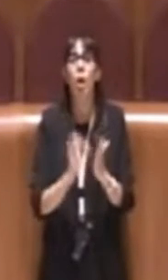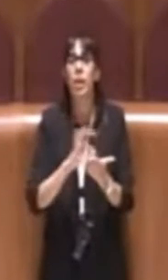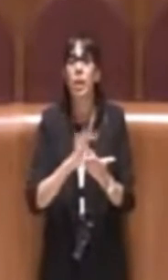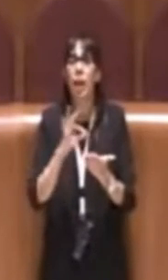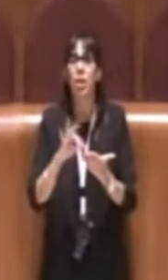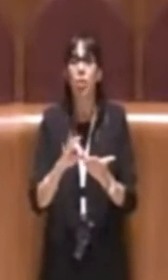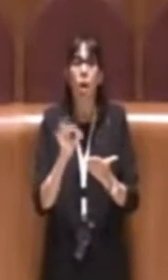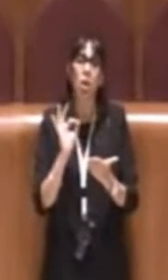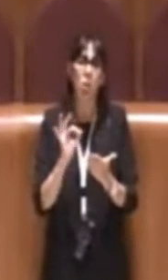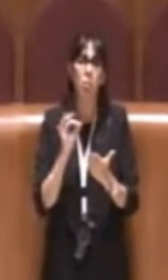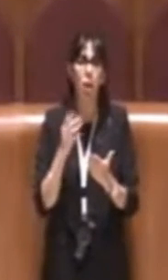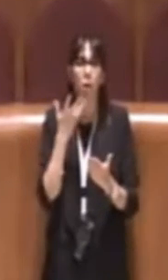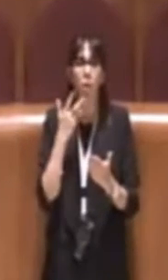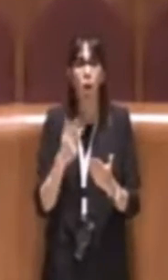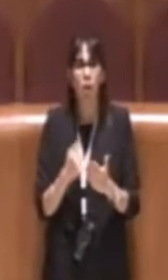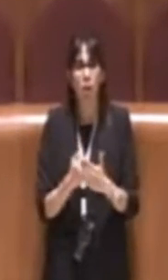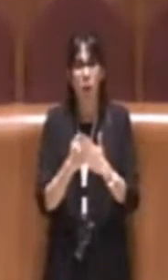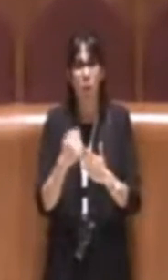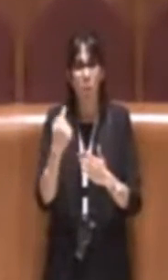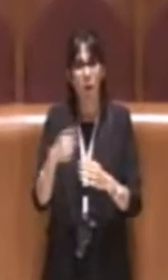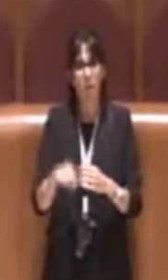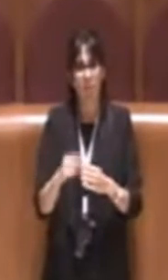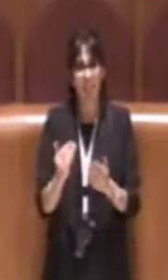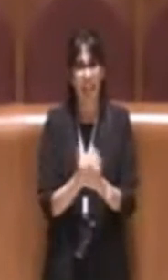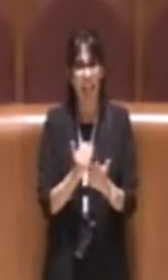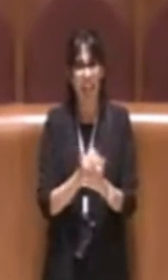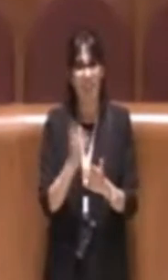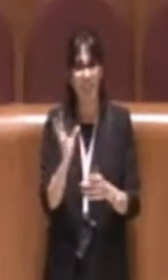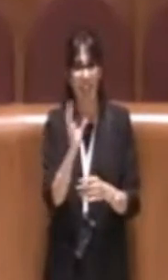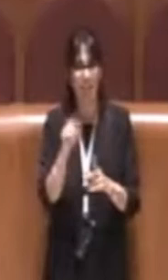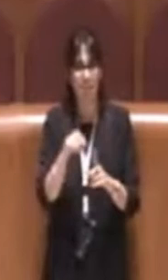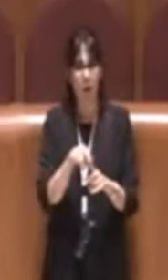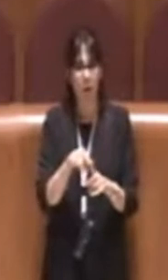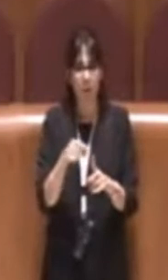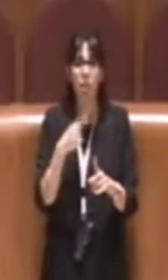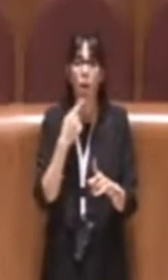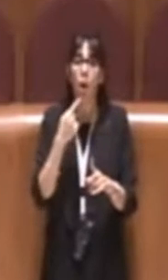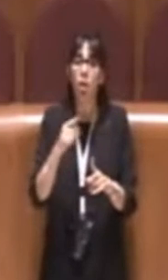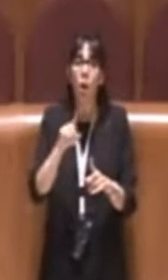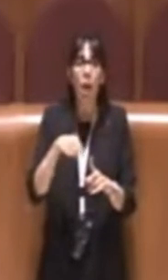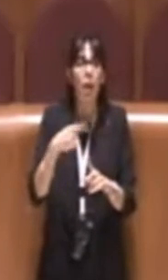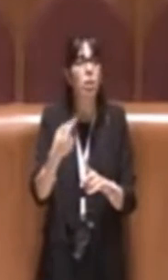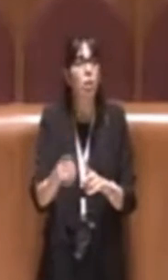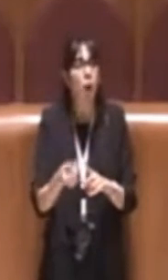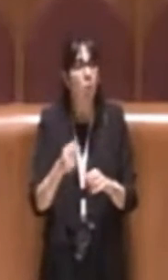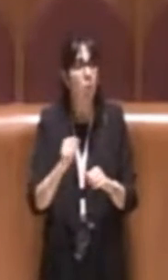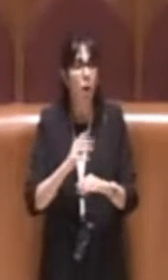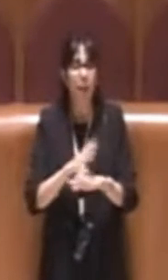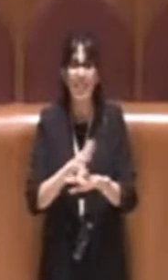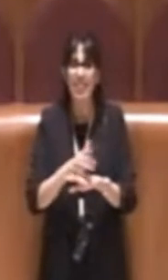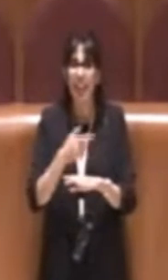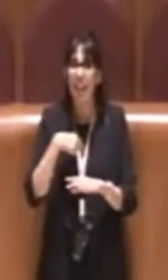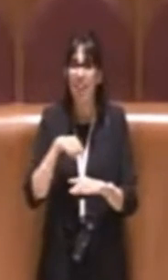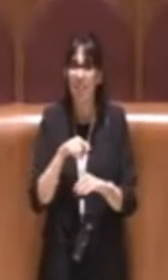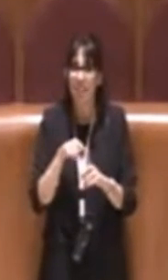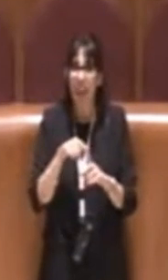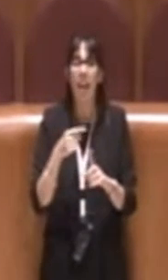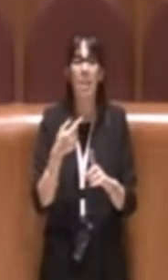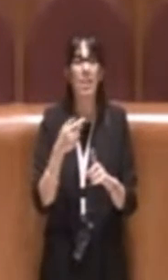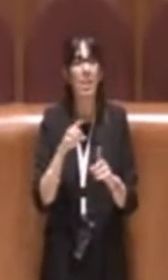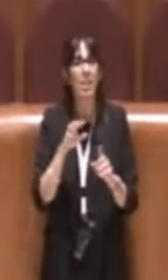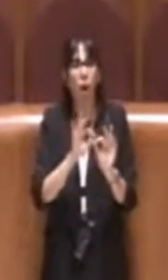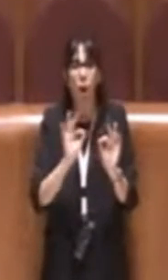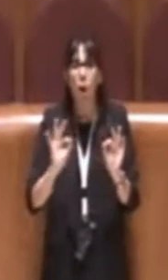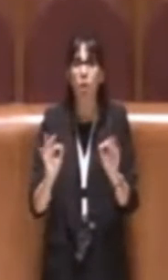esattamente in questa direzione e lo dirò anche negli interventi che farò successivamente sugli atti singoli,